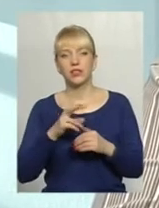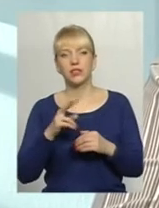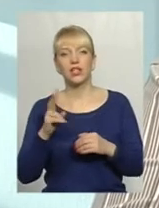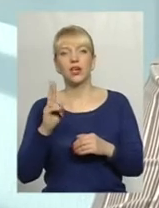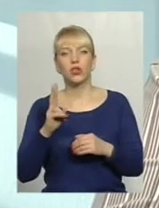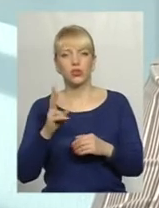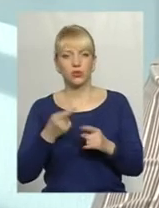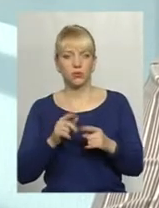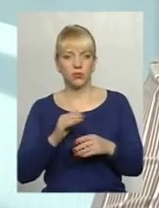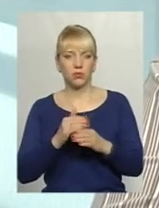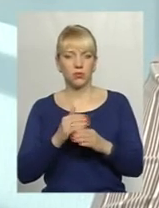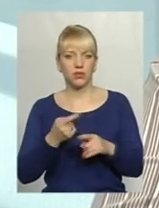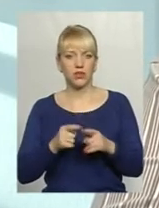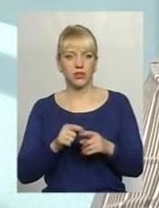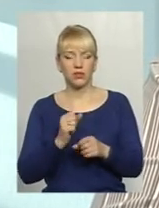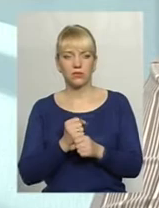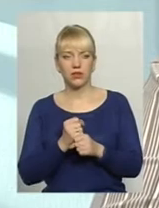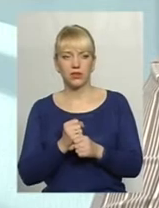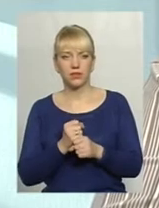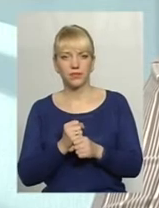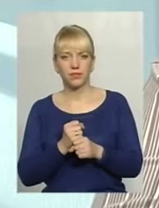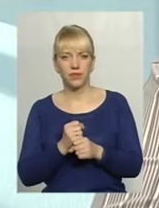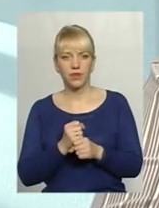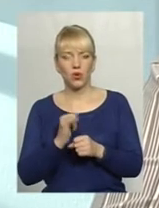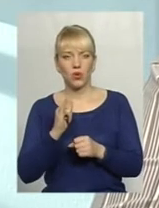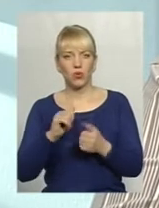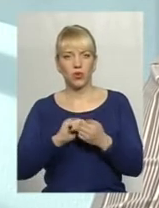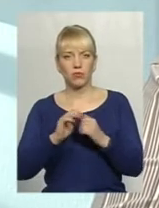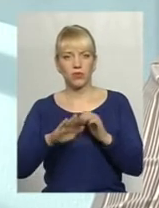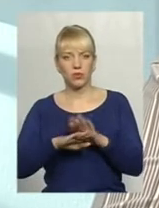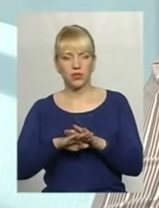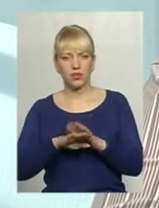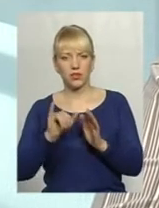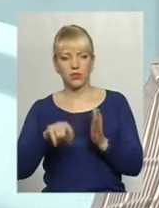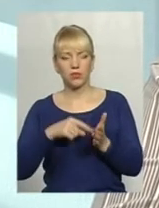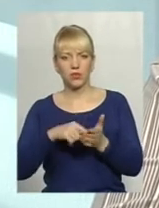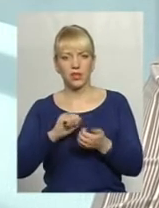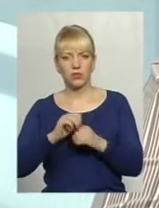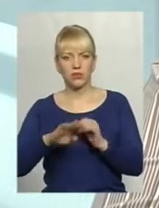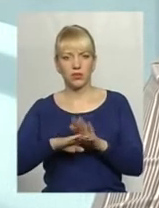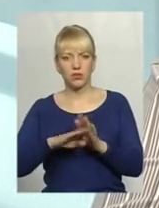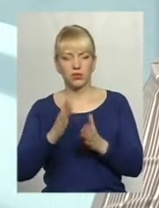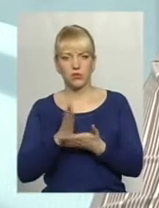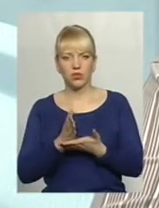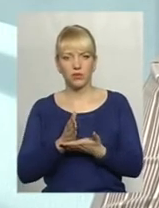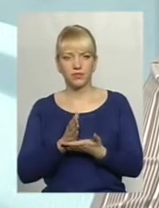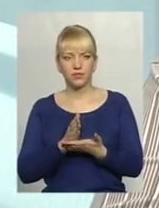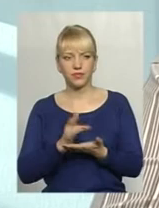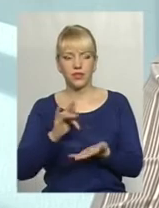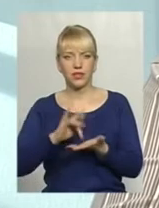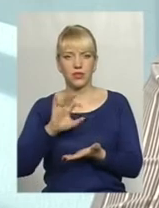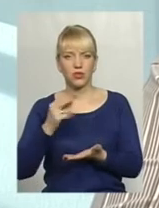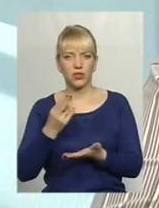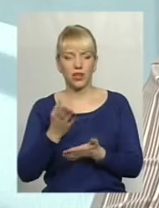програму. Безпосередньо у Кам'янець-Подільському, у місті Кам'янець-Подільському, є центр